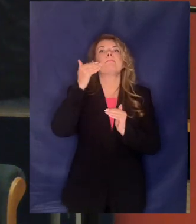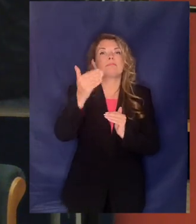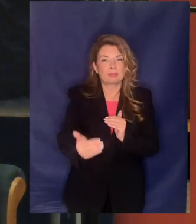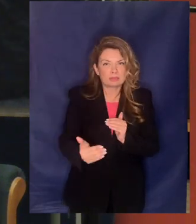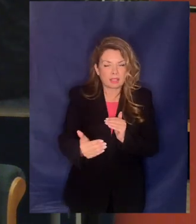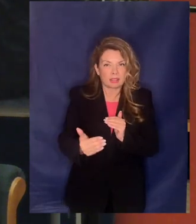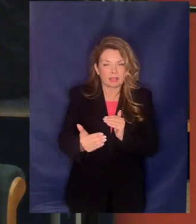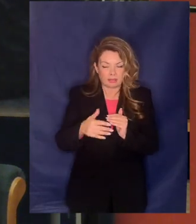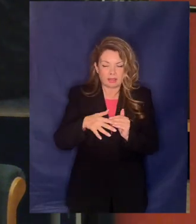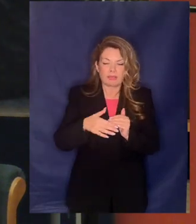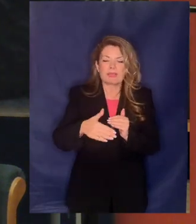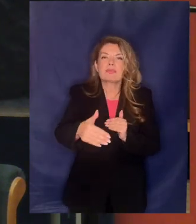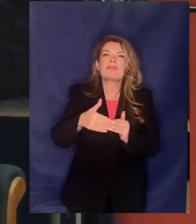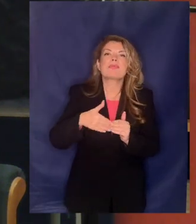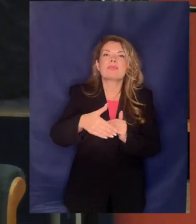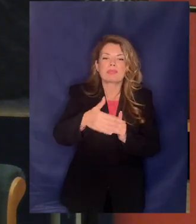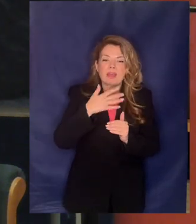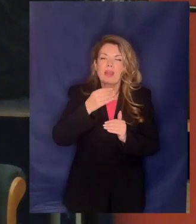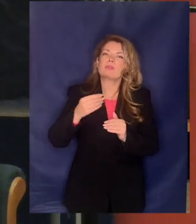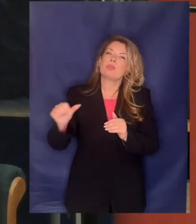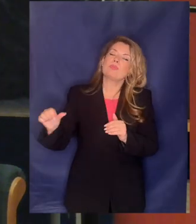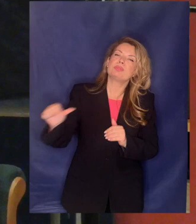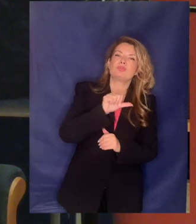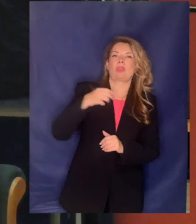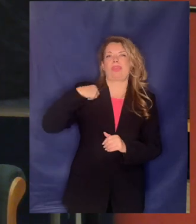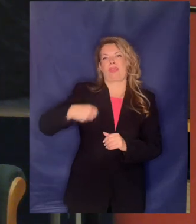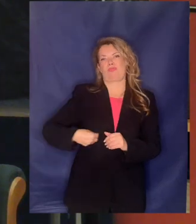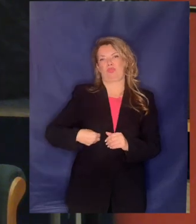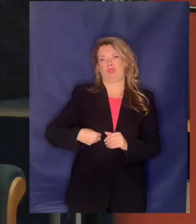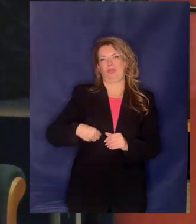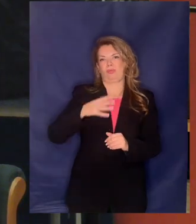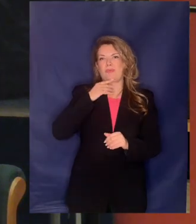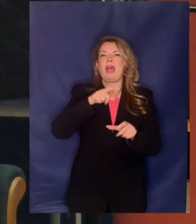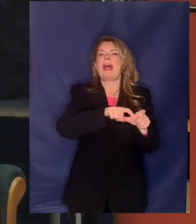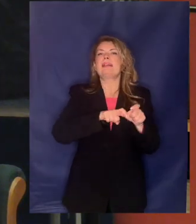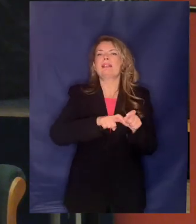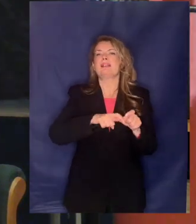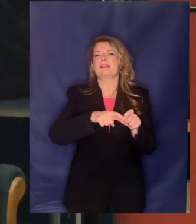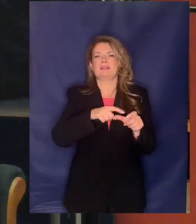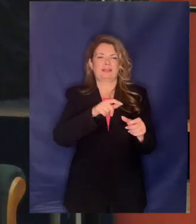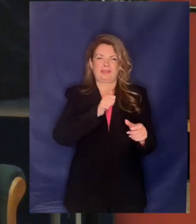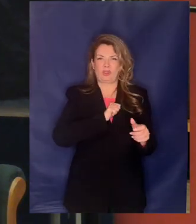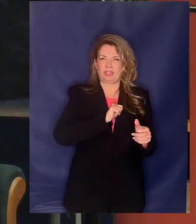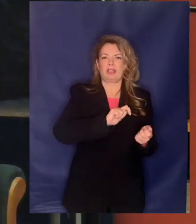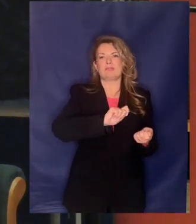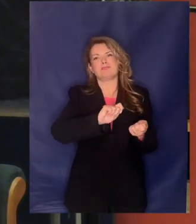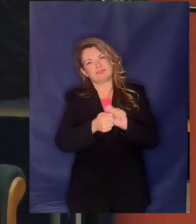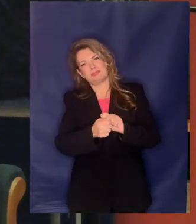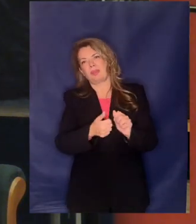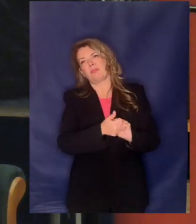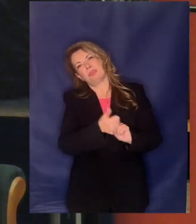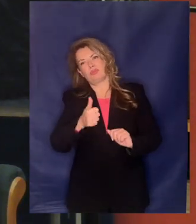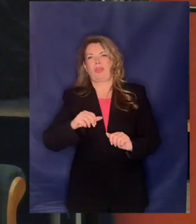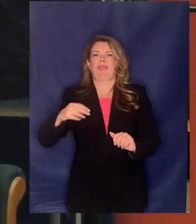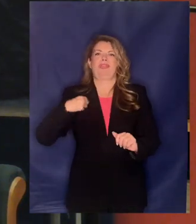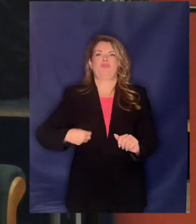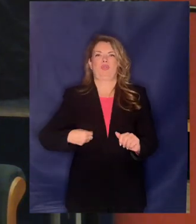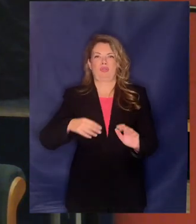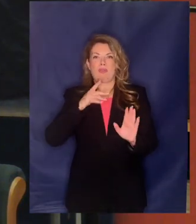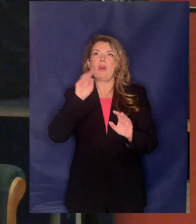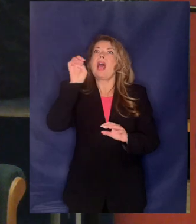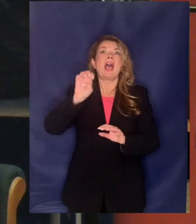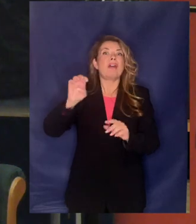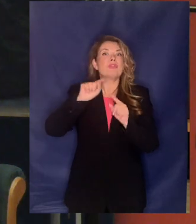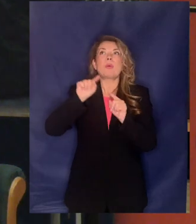προχωρούσαμε στην περίοδο των επανακρατικοποιήσεων των εταιριών ίδρευσης και αποχέτησης σε όλοι στην Ευρώπη